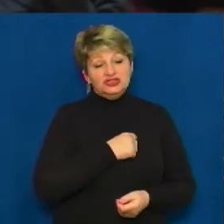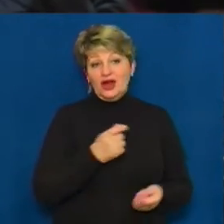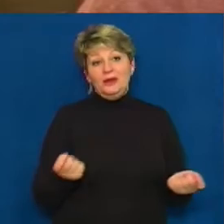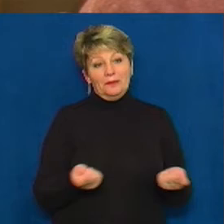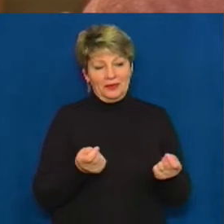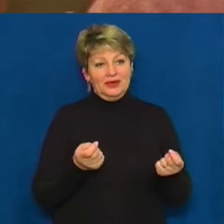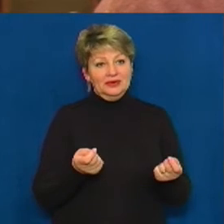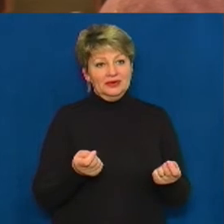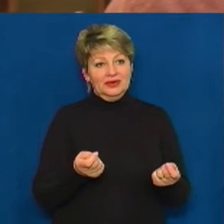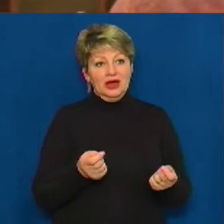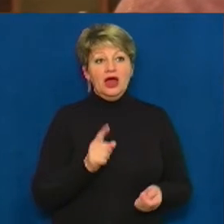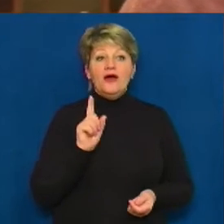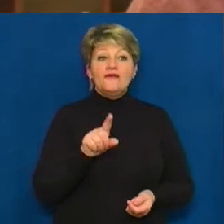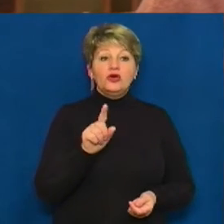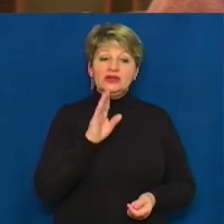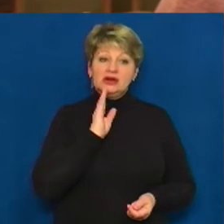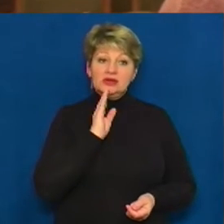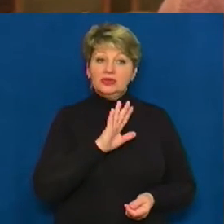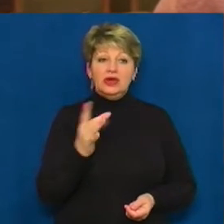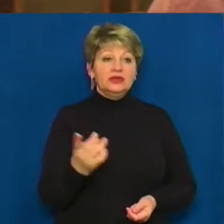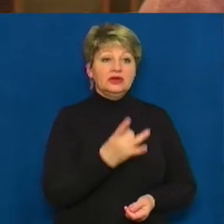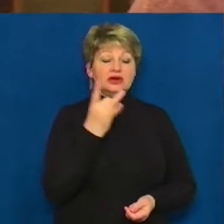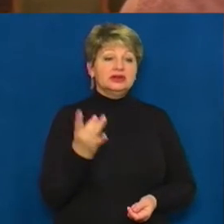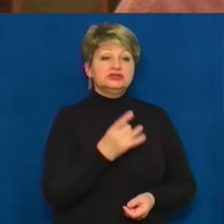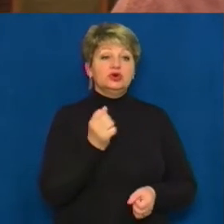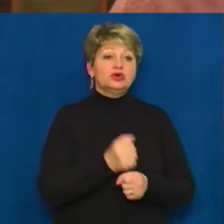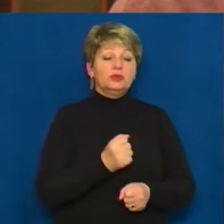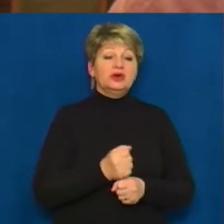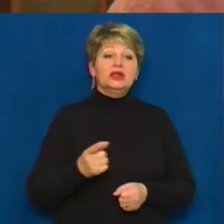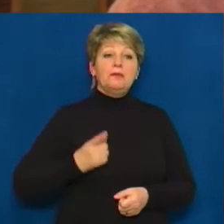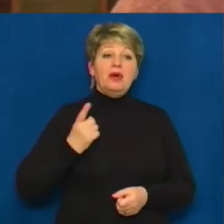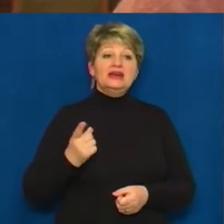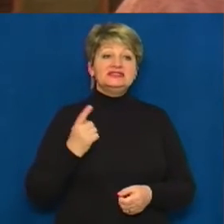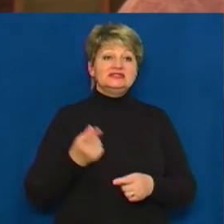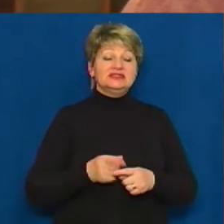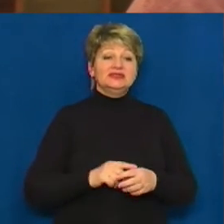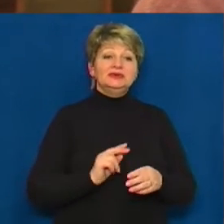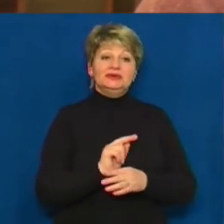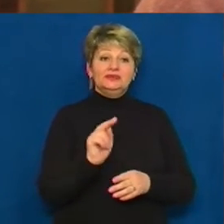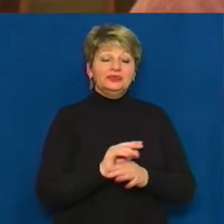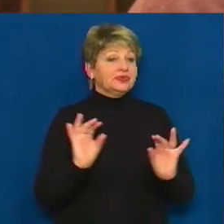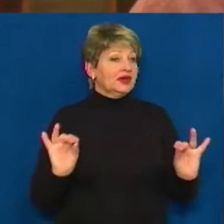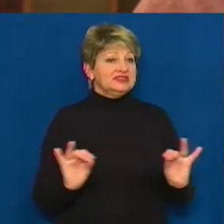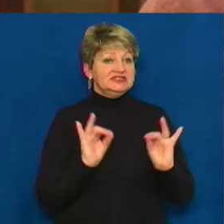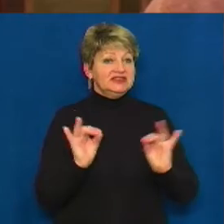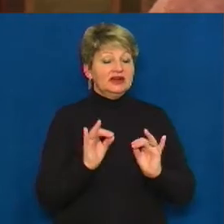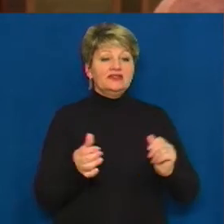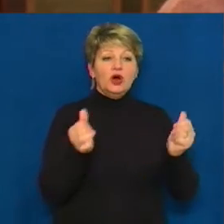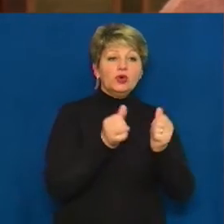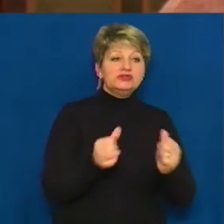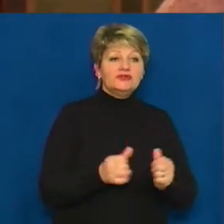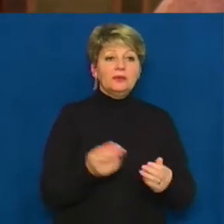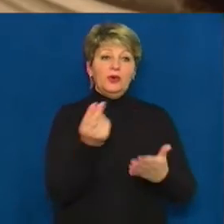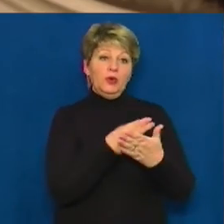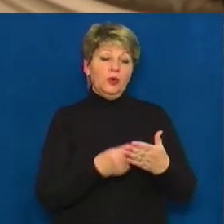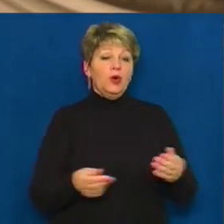багато. Вона неодноразово робила в нашій бібліотеці майстер-класи. Це були дуже цікаві майстер-класи з художнього